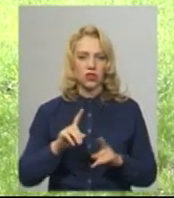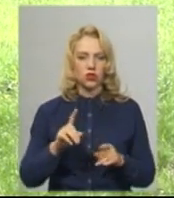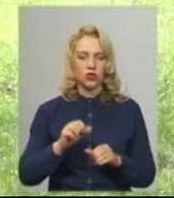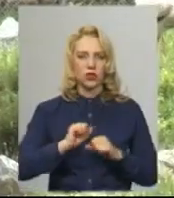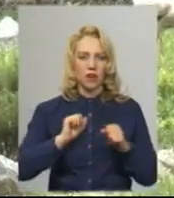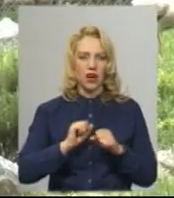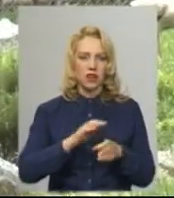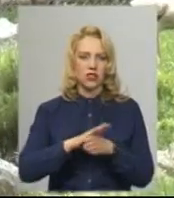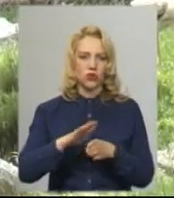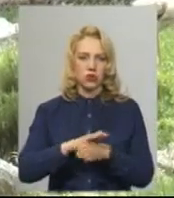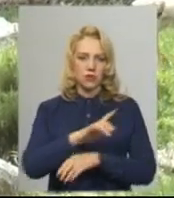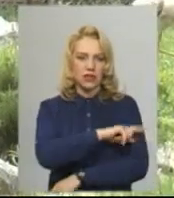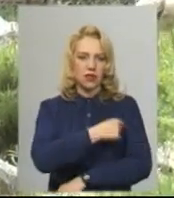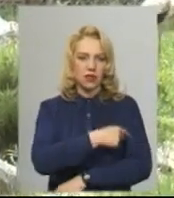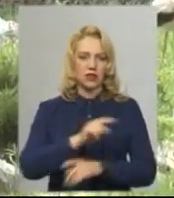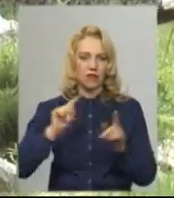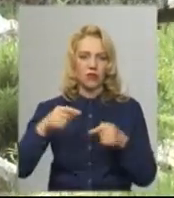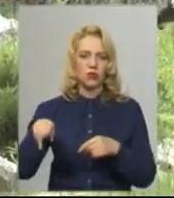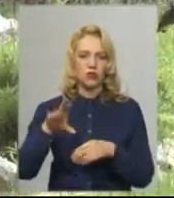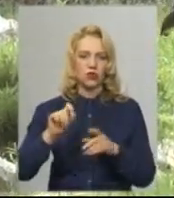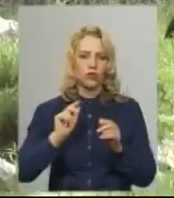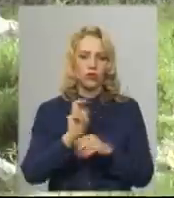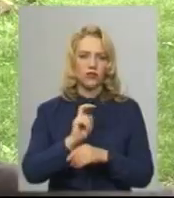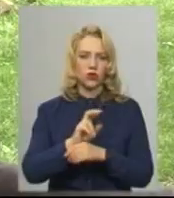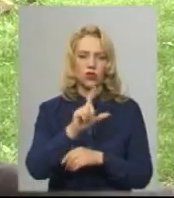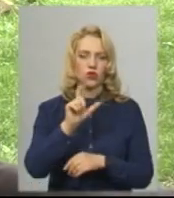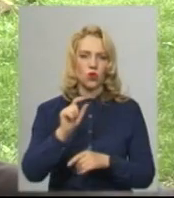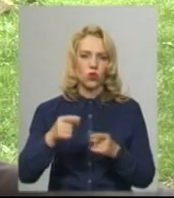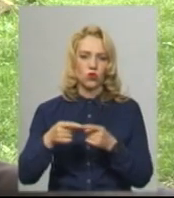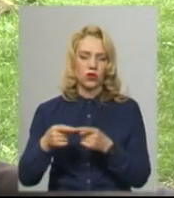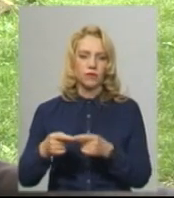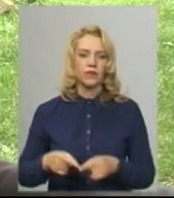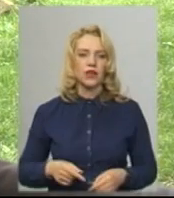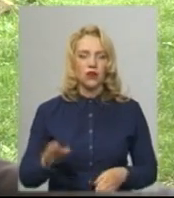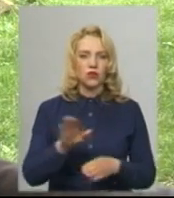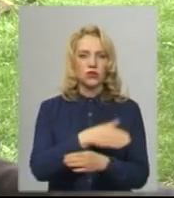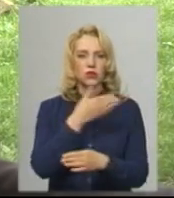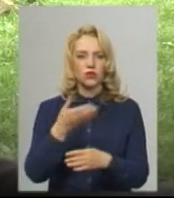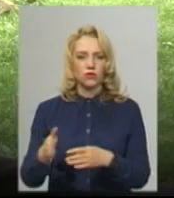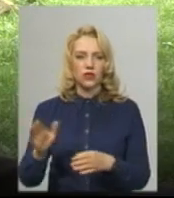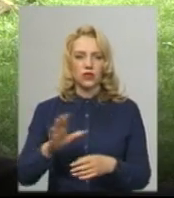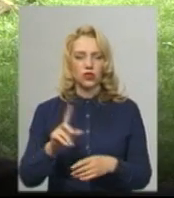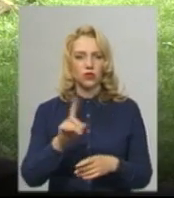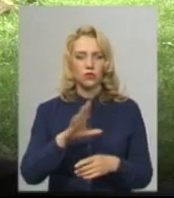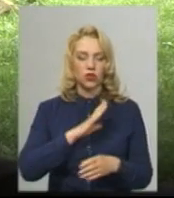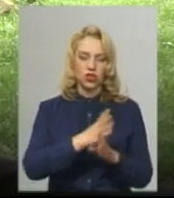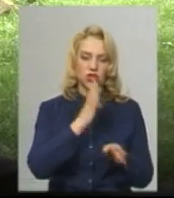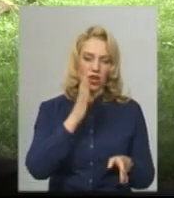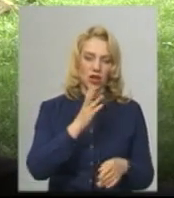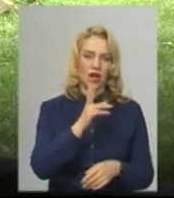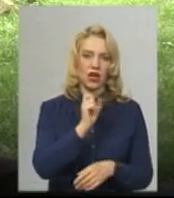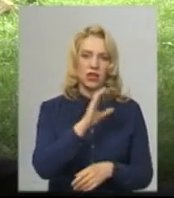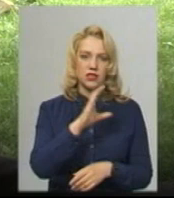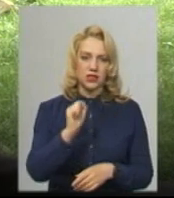намагається дотримуватися санітарних вимог щодо відвідування зоокутка. Розмежували, якщо черга до каси зоокутка,